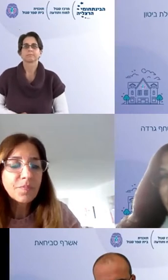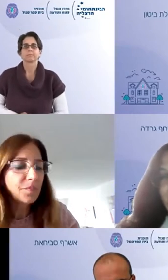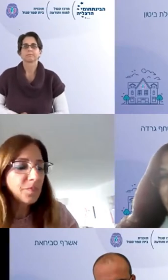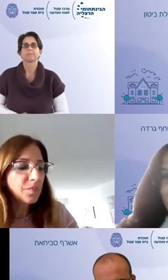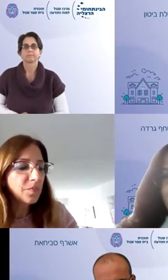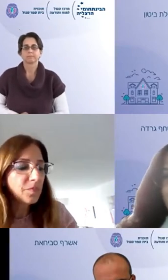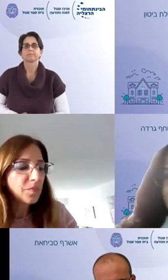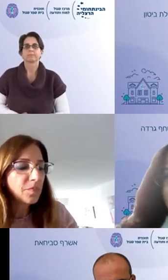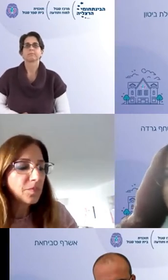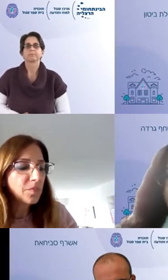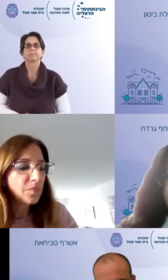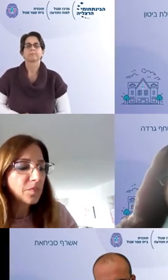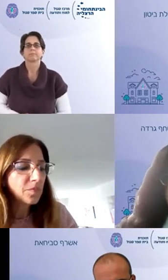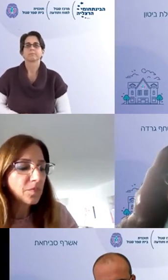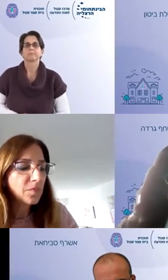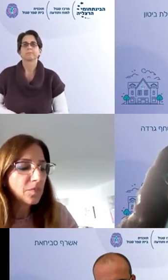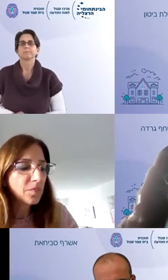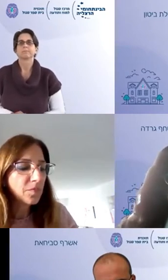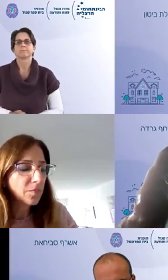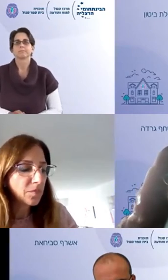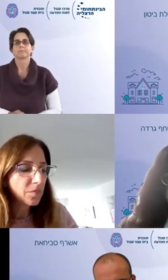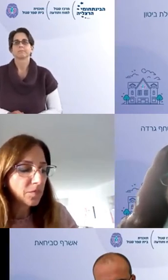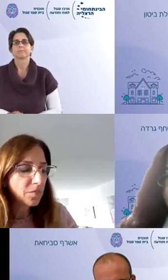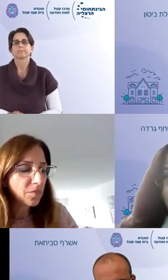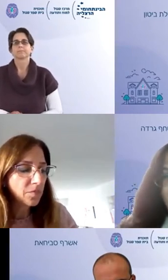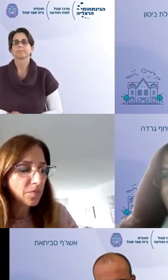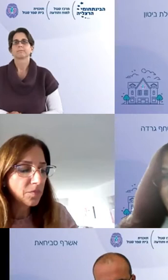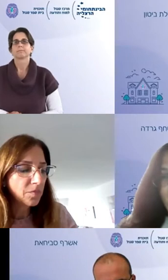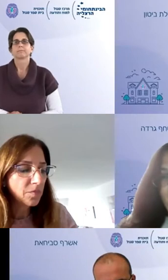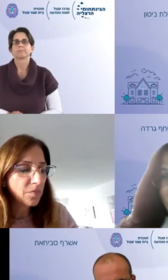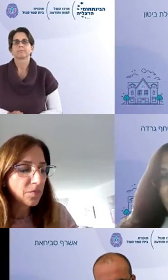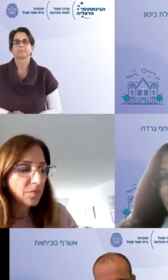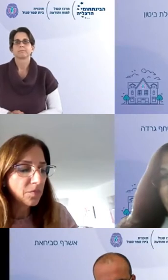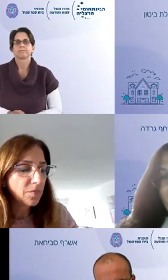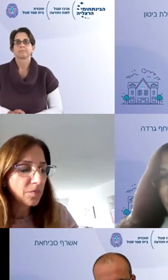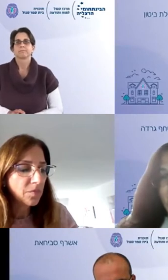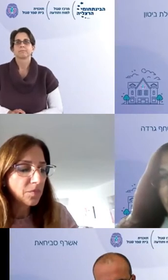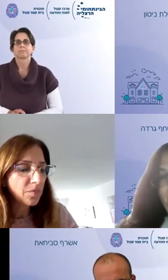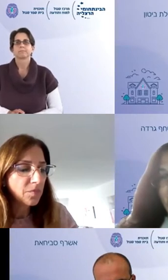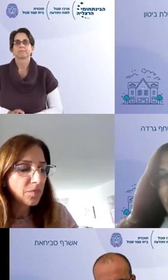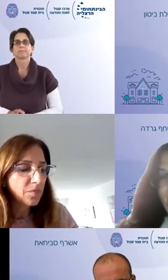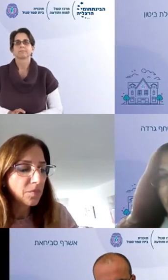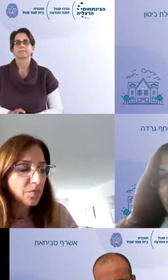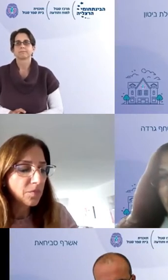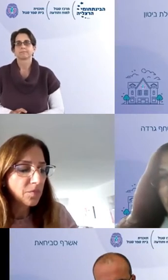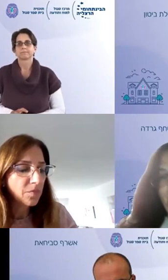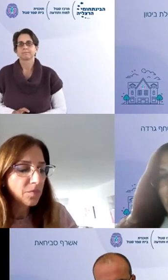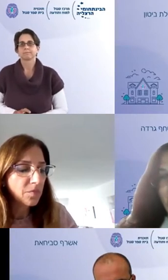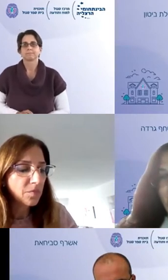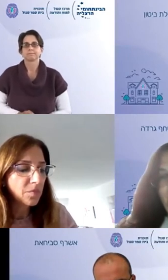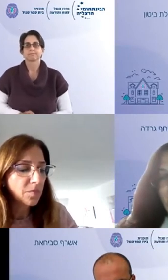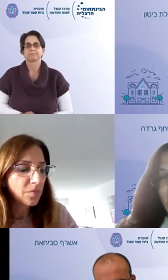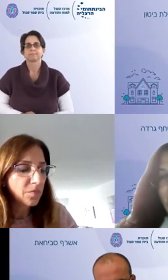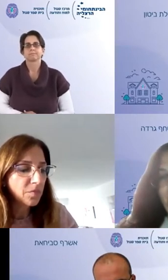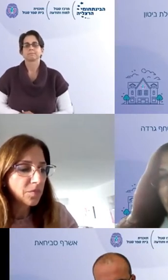אומנות כבר מכיתה זין ברמה מאוד מעמיקה שאיפה למצוינות מעבר לזה עוד מאפיין שלי בית